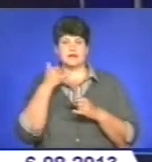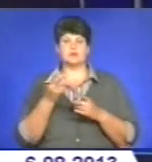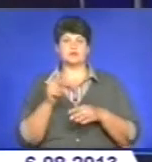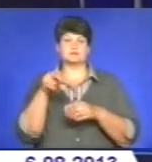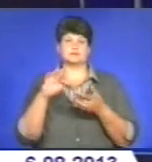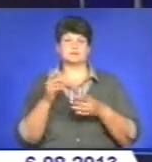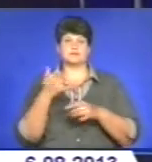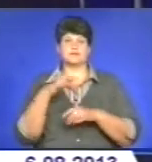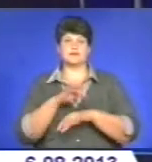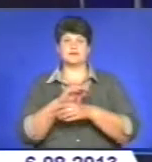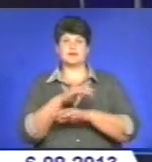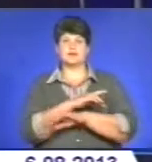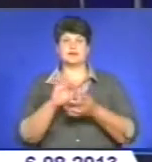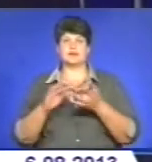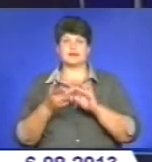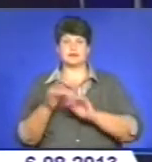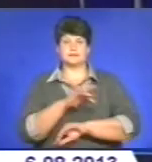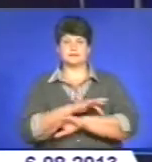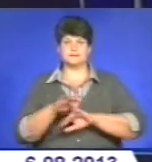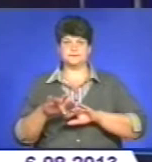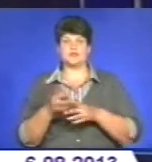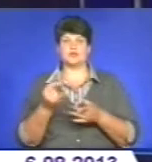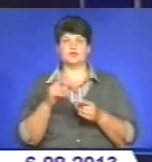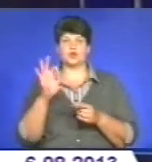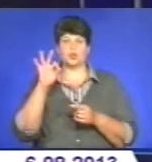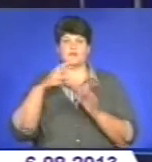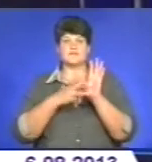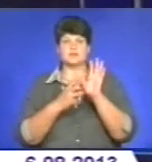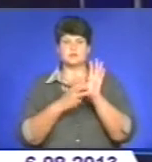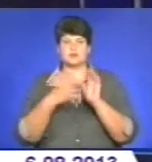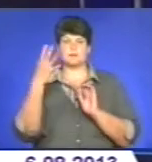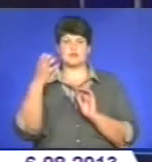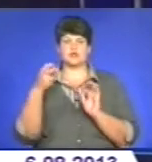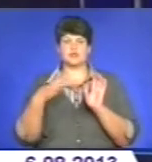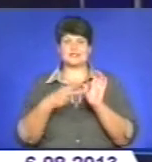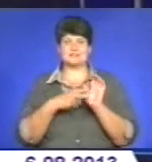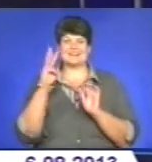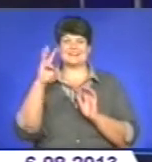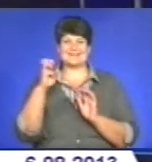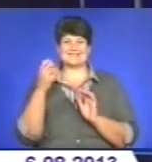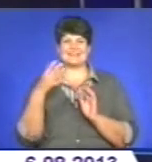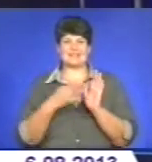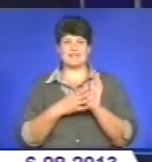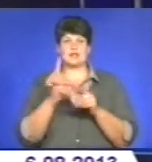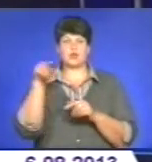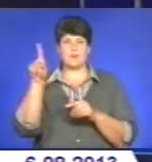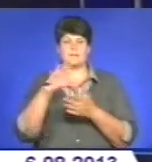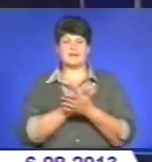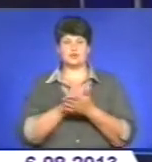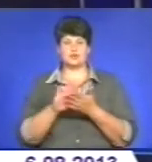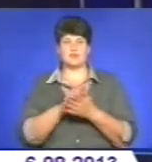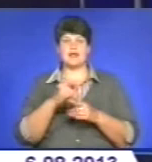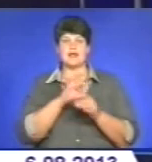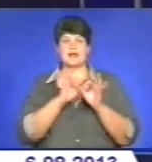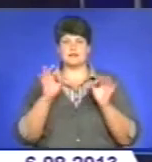-ресурсі до урядового контактного центру 0800 507 309 – номер безкоштовний. Лінія працює із